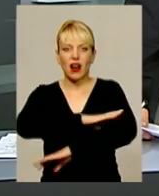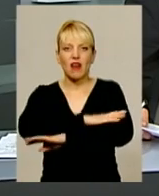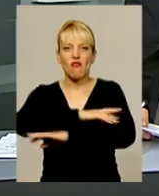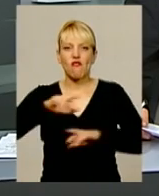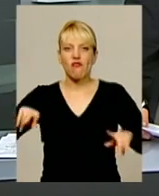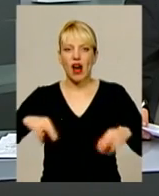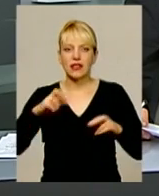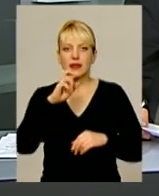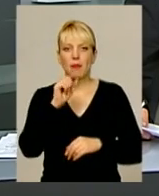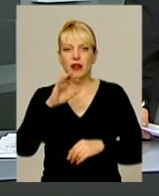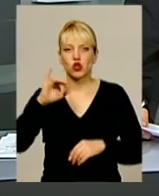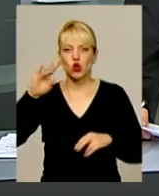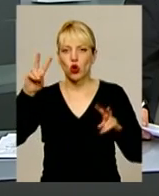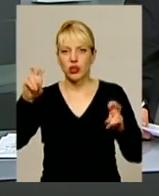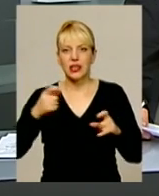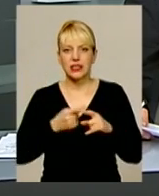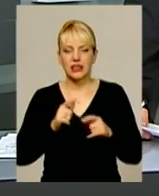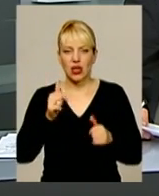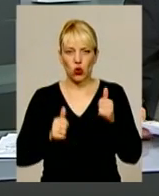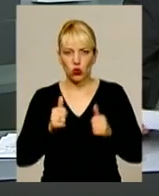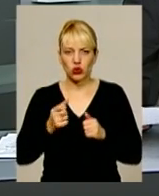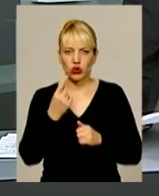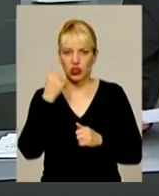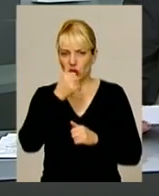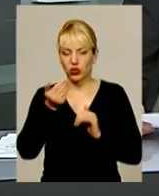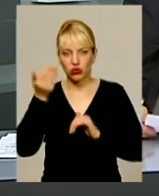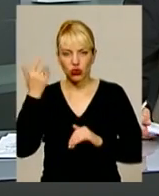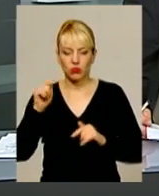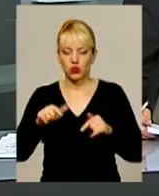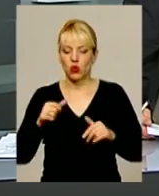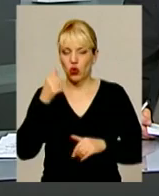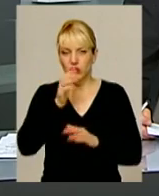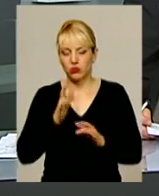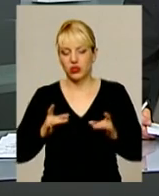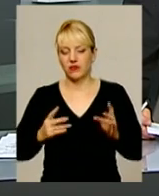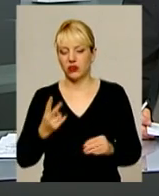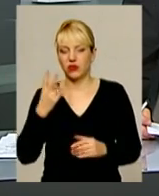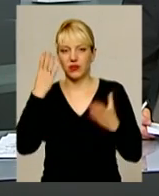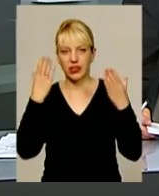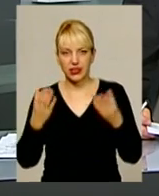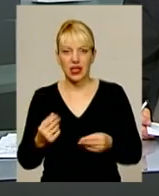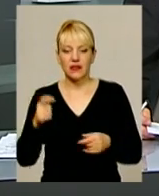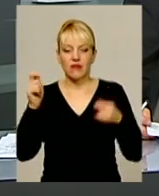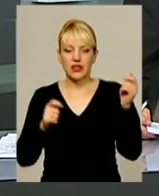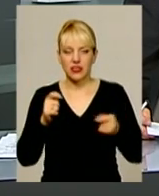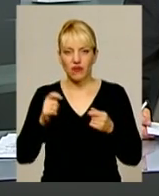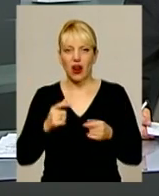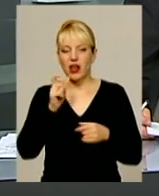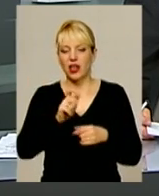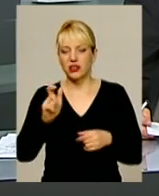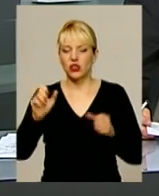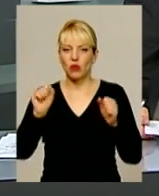11 років тому. Клуб авторської пісні Хмельницького цьогоріч свято триватиме два дні. На фесті глядачі зможуть